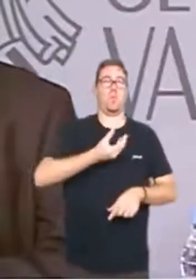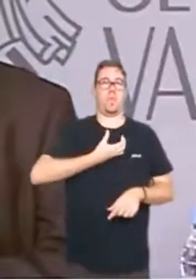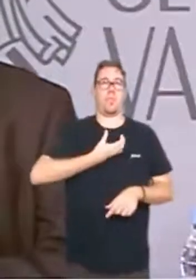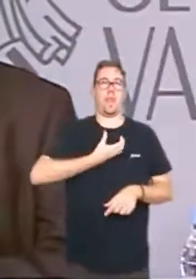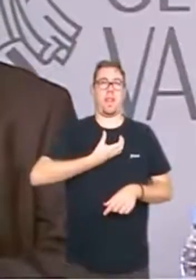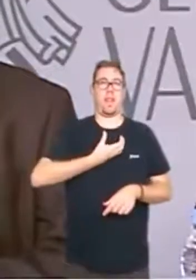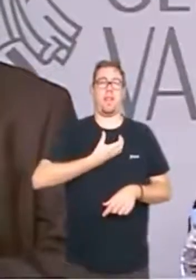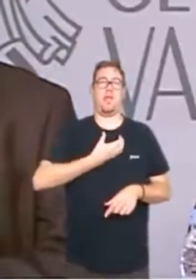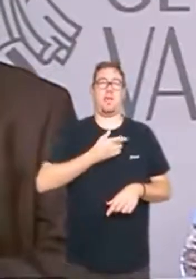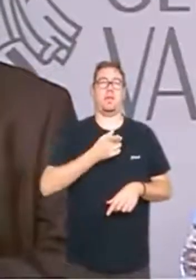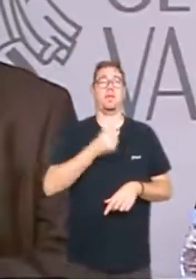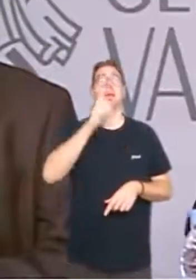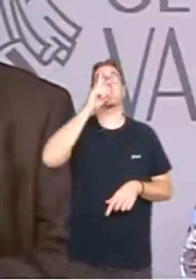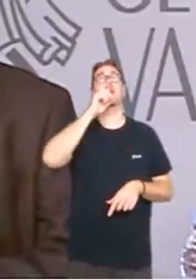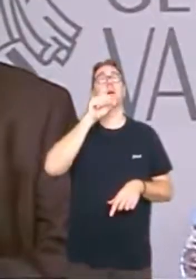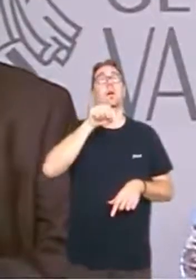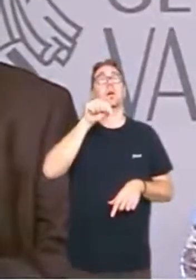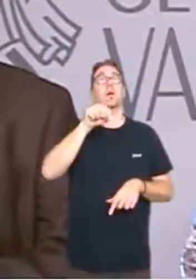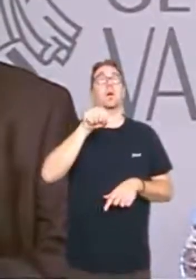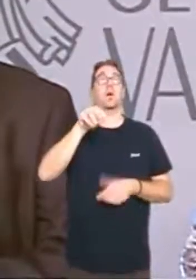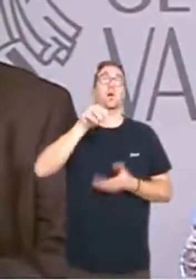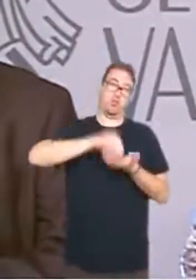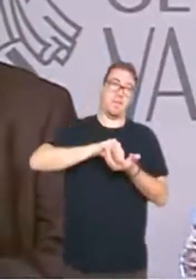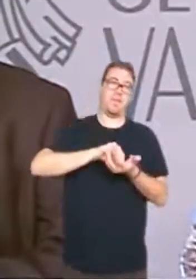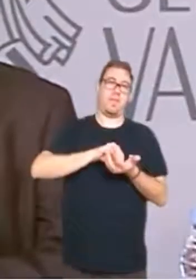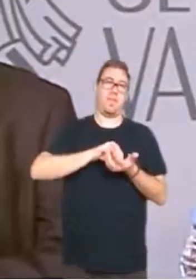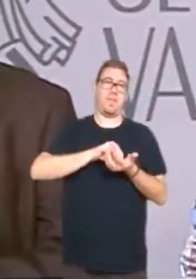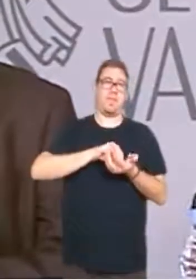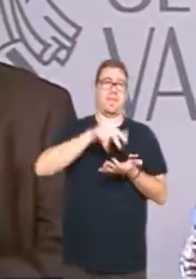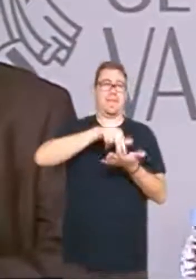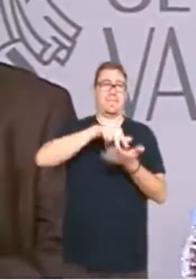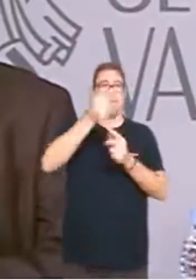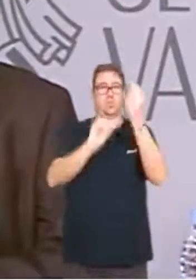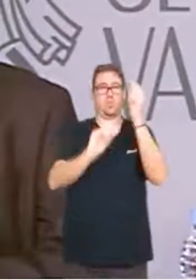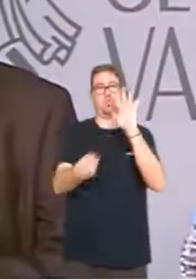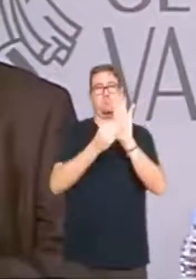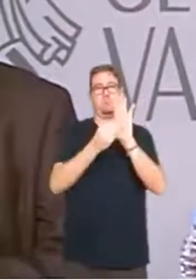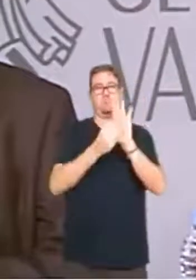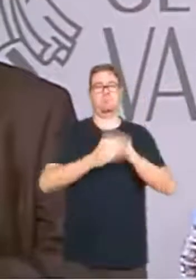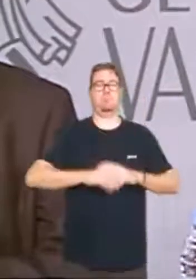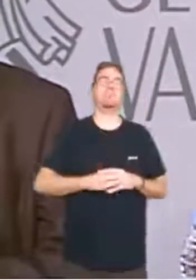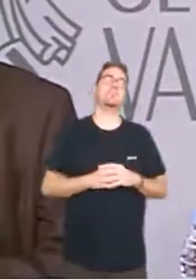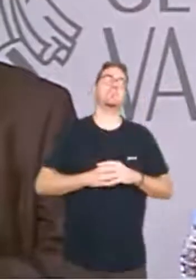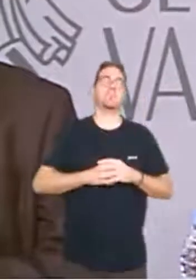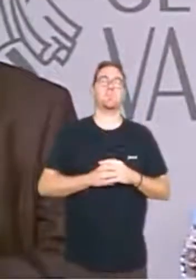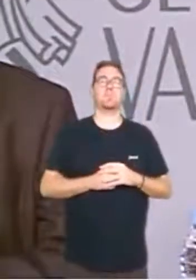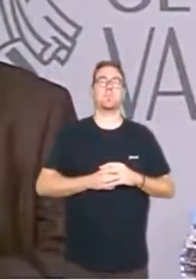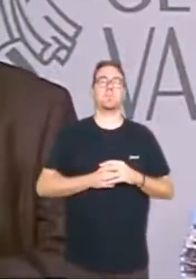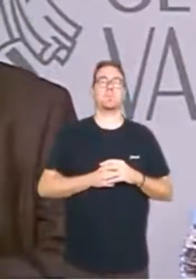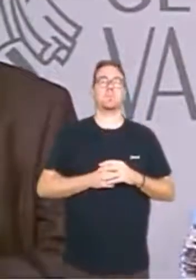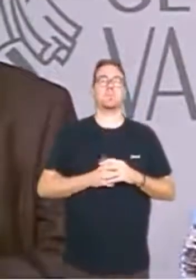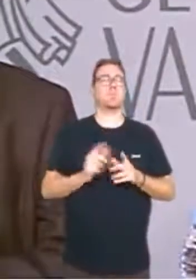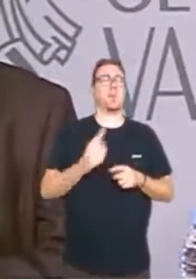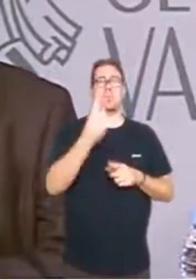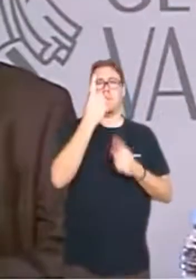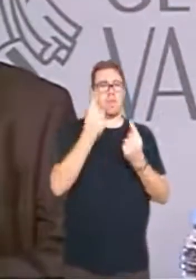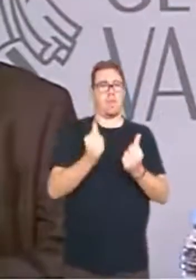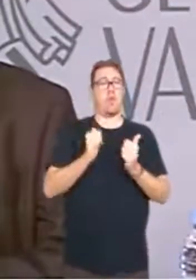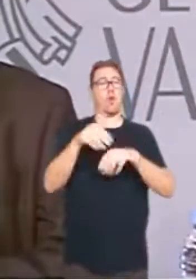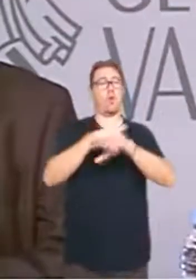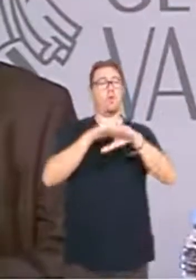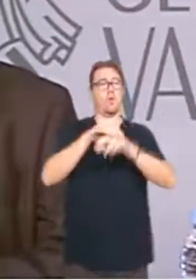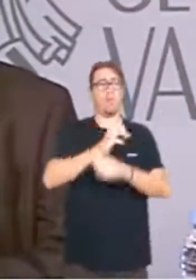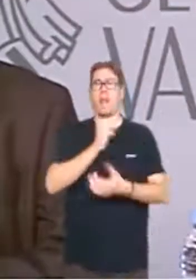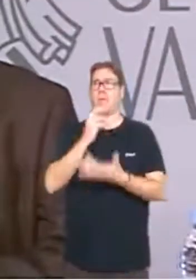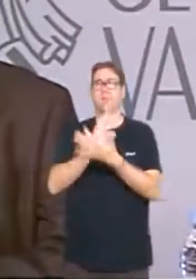que enguany torna a estar present en els pressupostos. Des del primer dia d'este govern hem